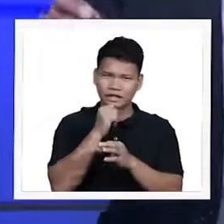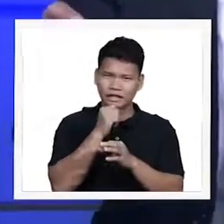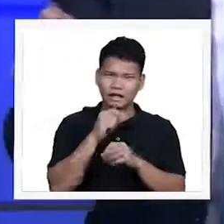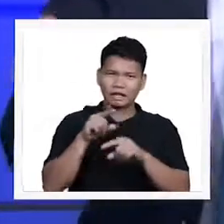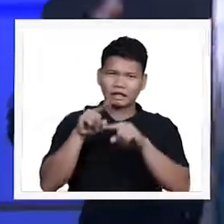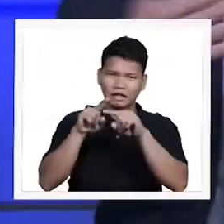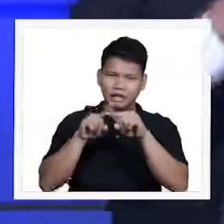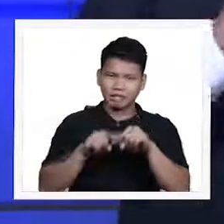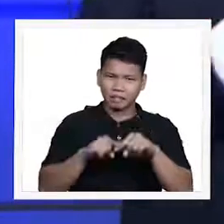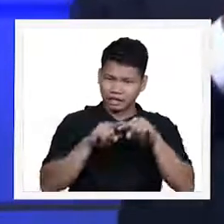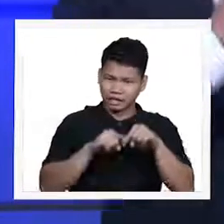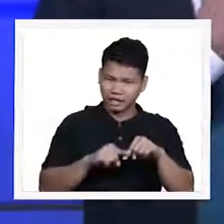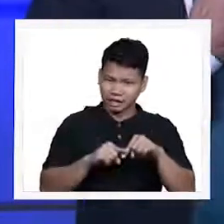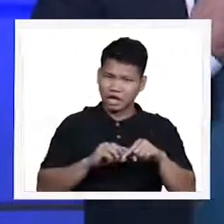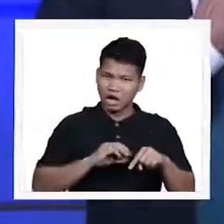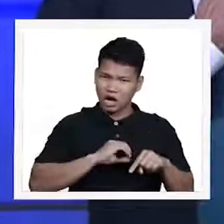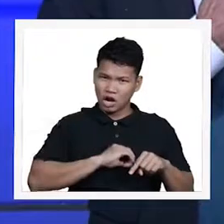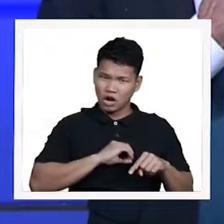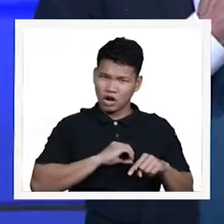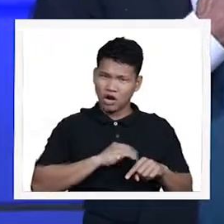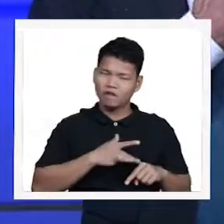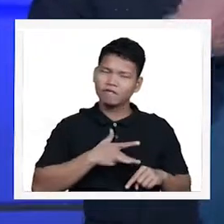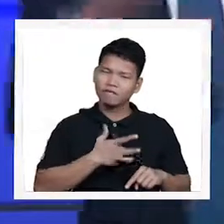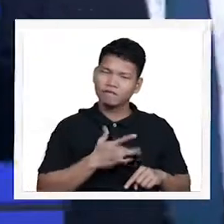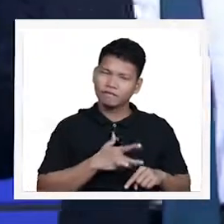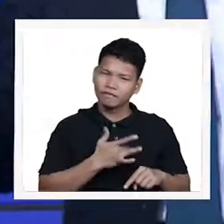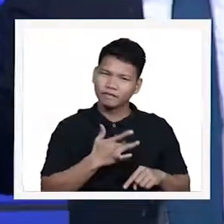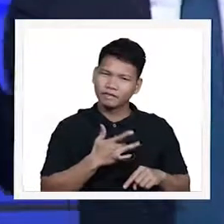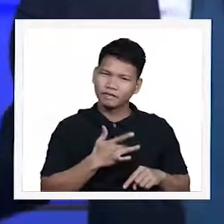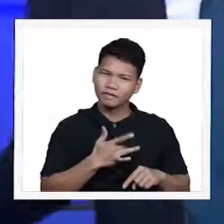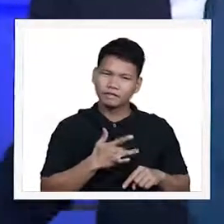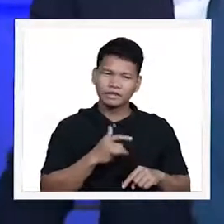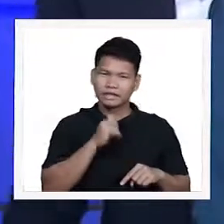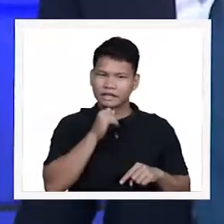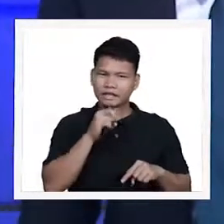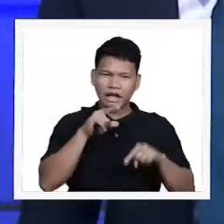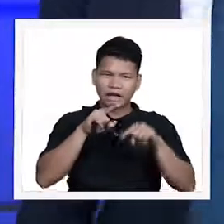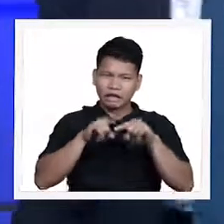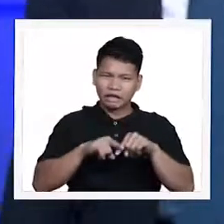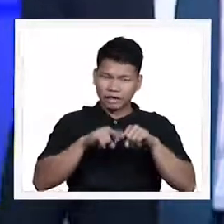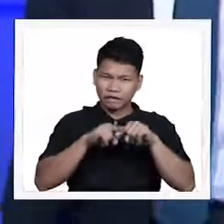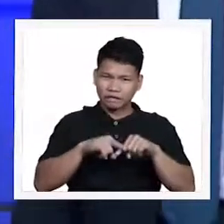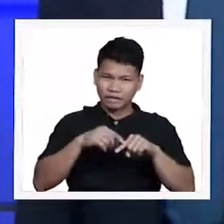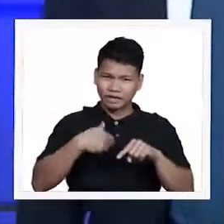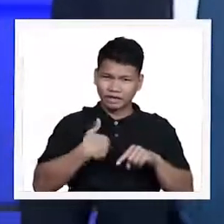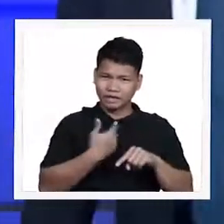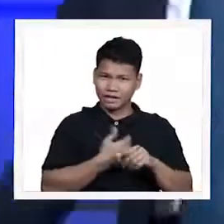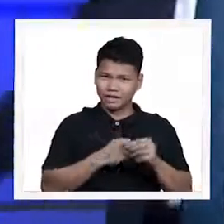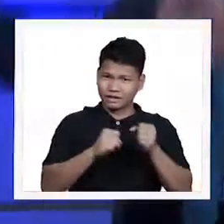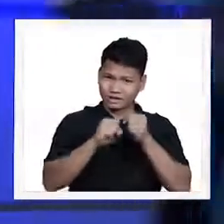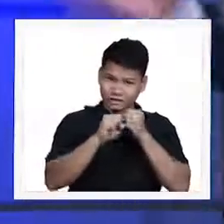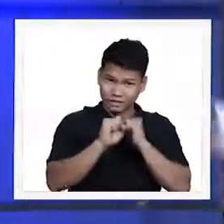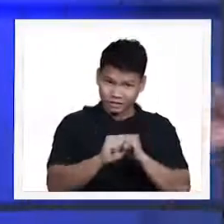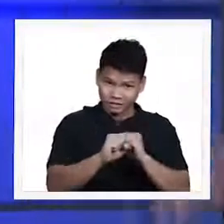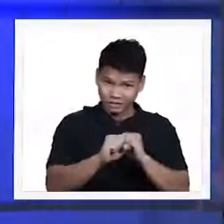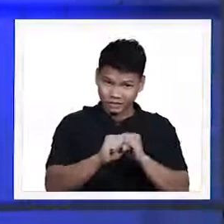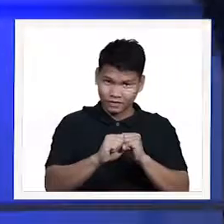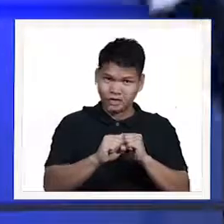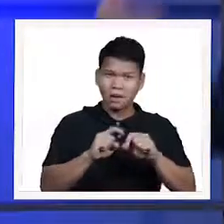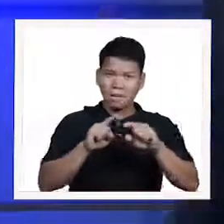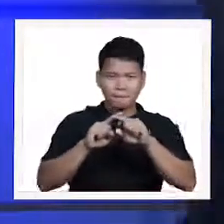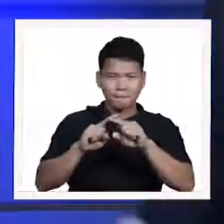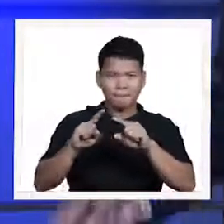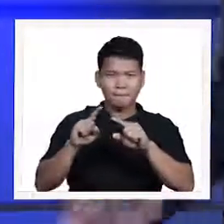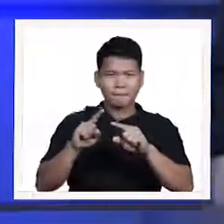dependent on our feelings. It is not dependent on our circumstances. Ang paniniwala, ang